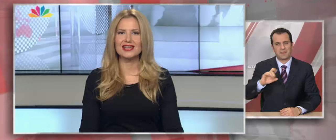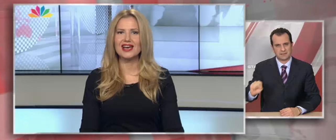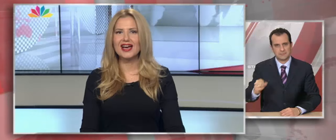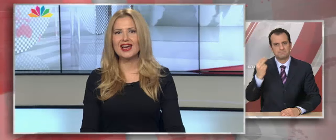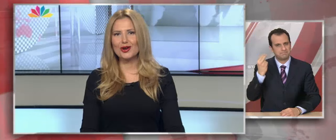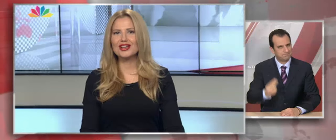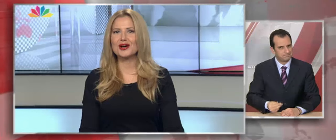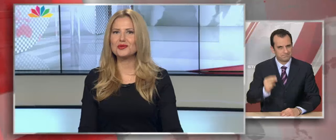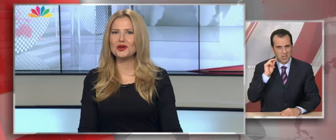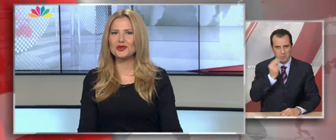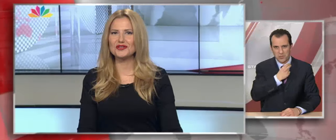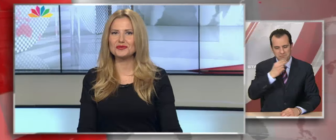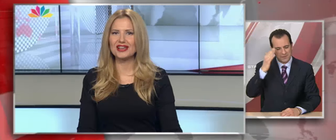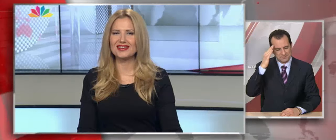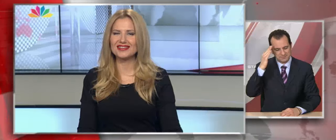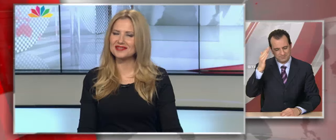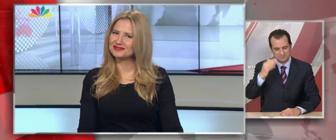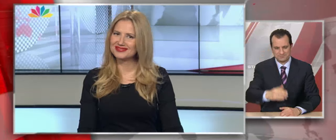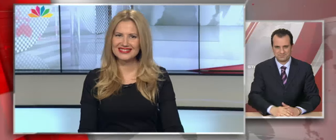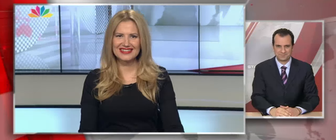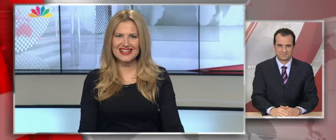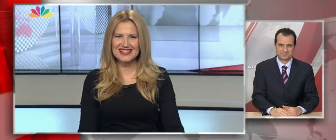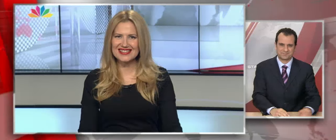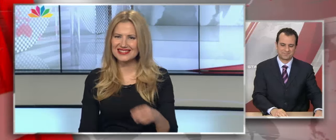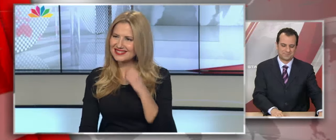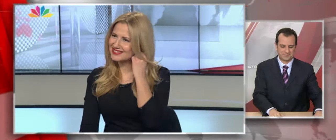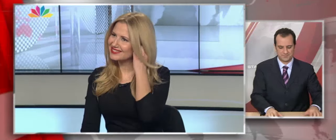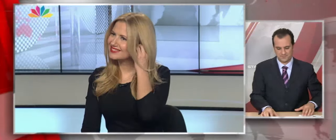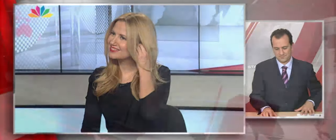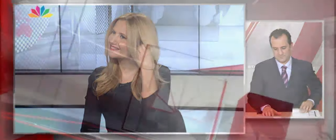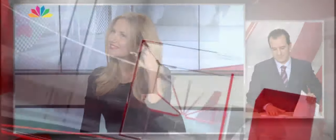Κυρίες και κύριοι, καλό και χαρούμενο απόγευμα να έχετε. Γεια σας.